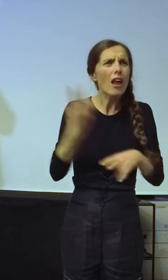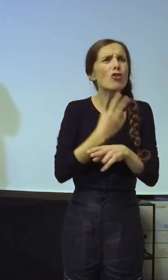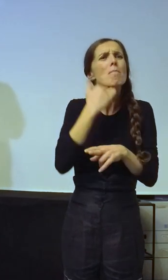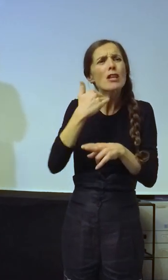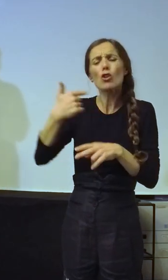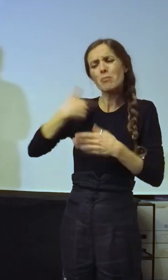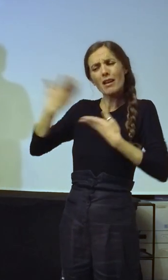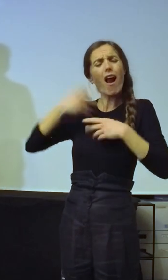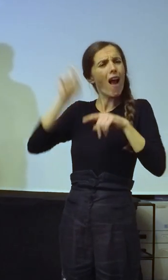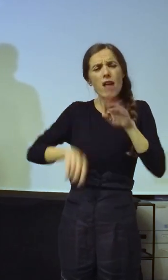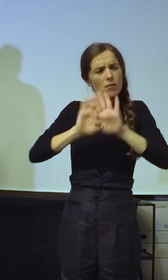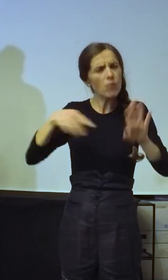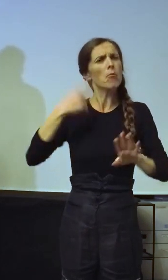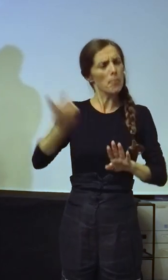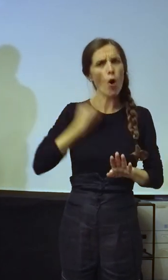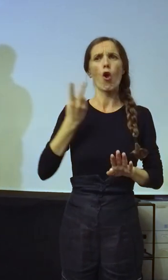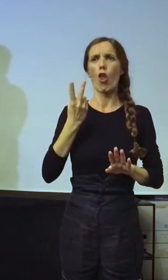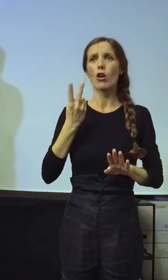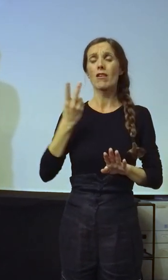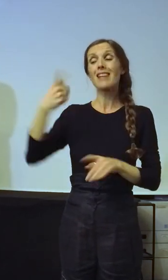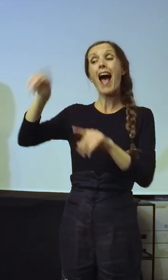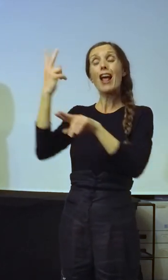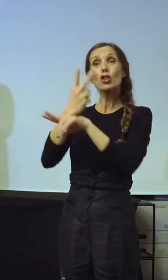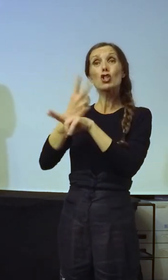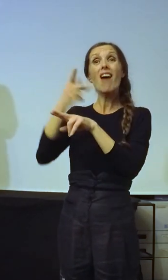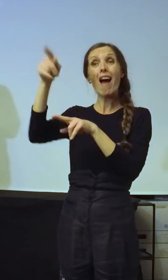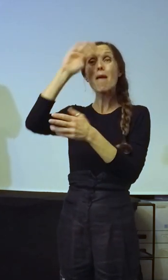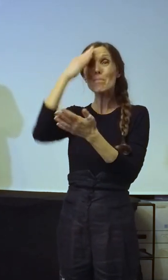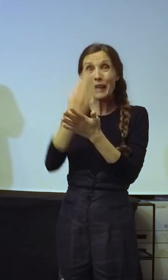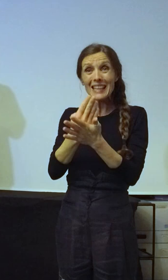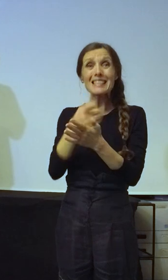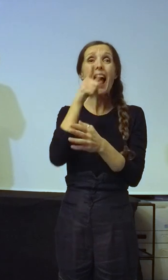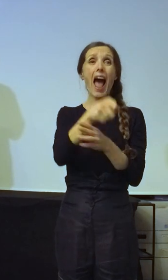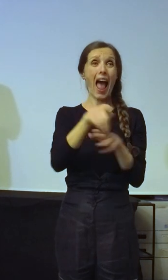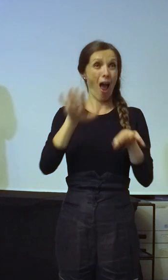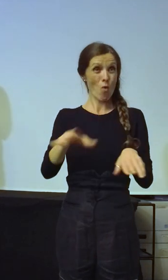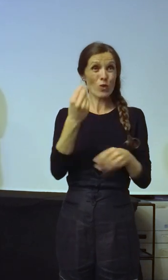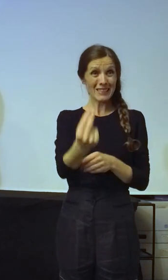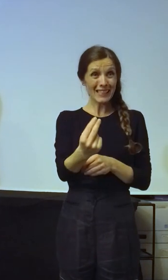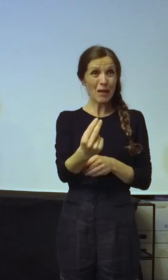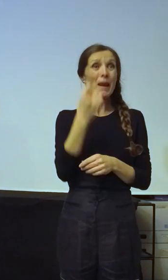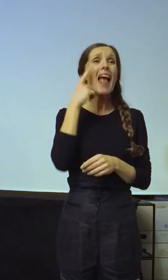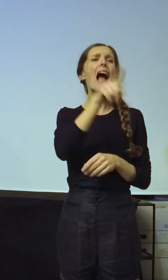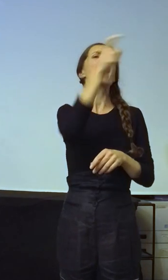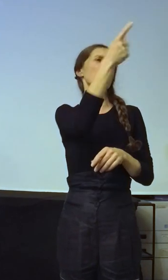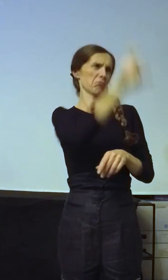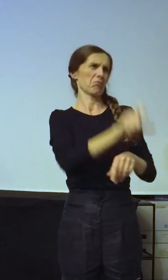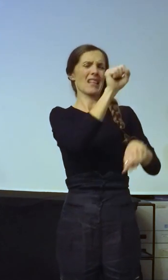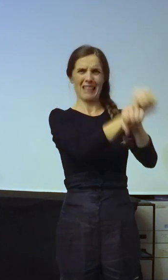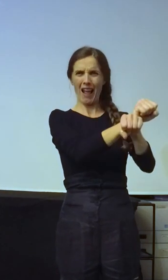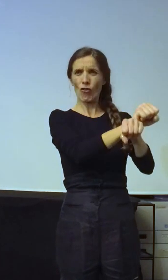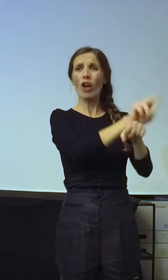obzira što me je kaznila, priznaje da mi u našoj zemlji imamo 72 do 75% povratnika.